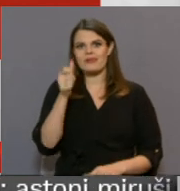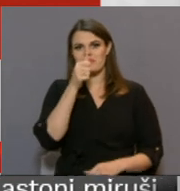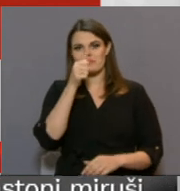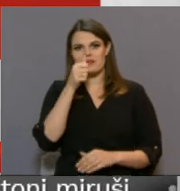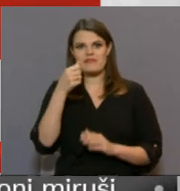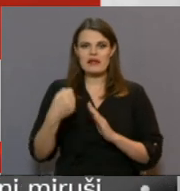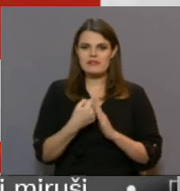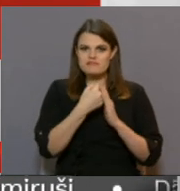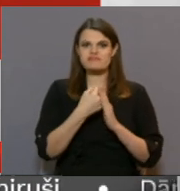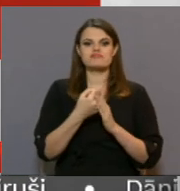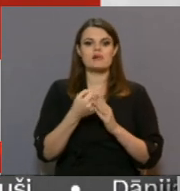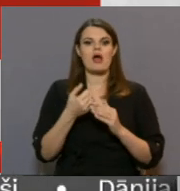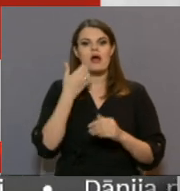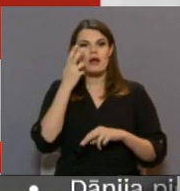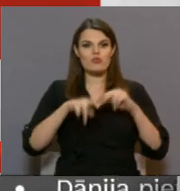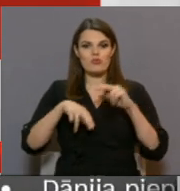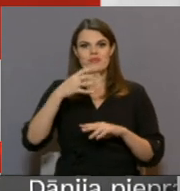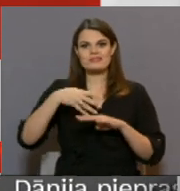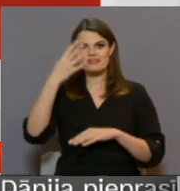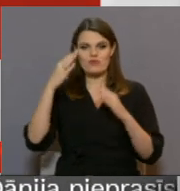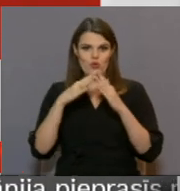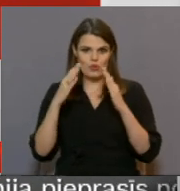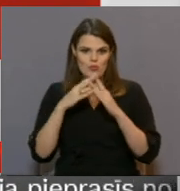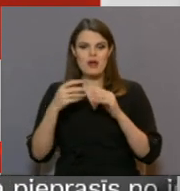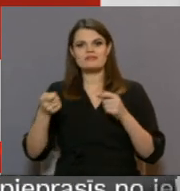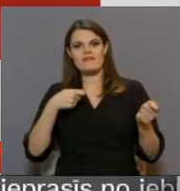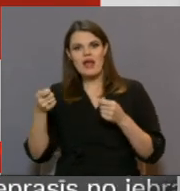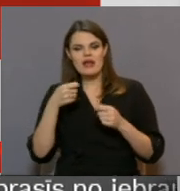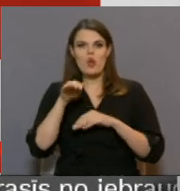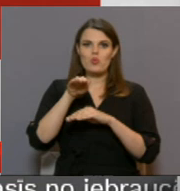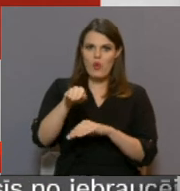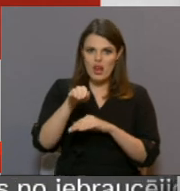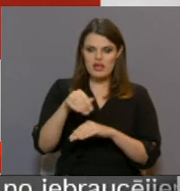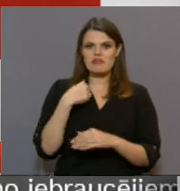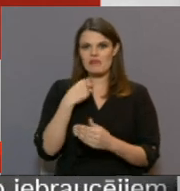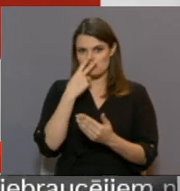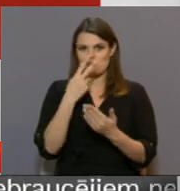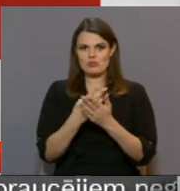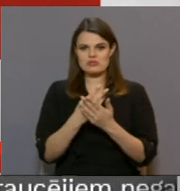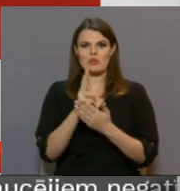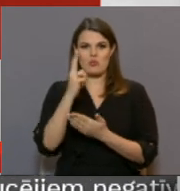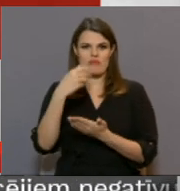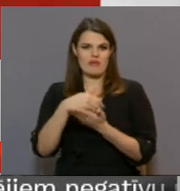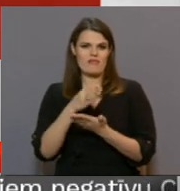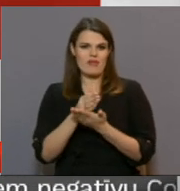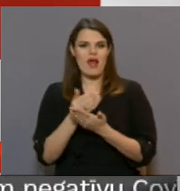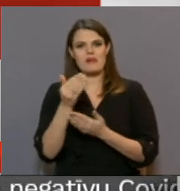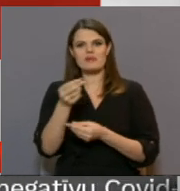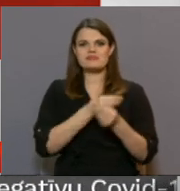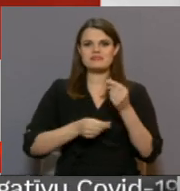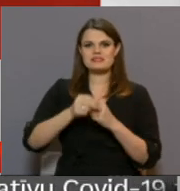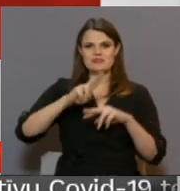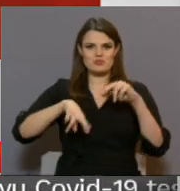vai komerci finansējums. Kad tiek būvētas dzīvojamās mājas, veikali noliktavas. Uzskatu, ka šī otrā daļa, kas attiecas uz komerci